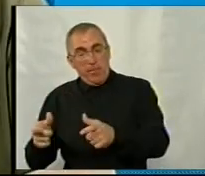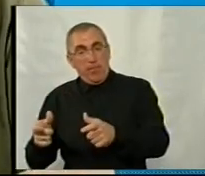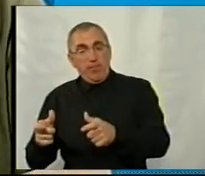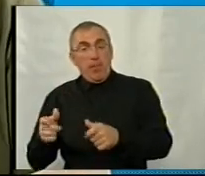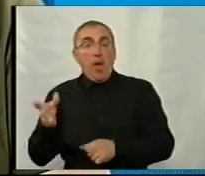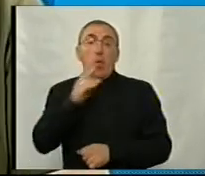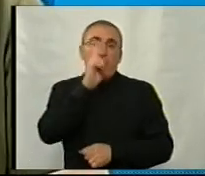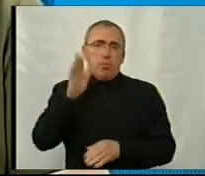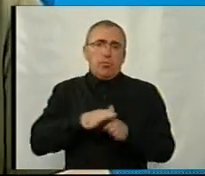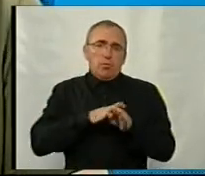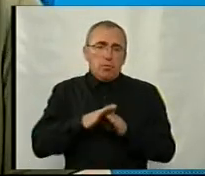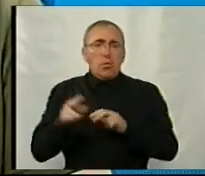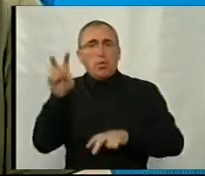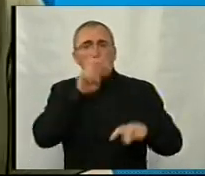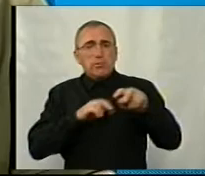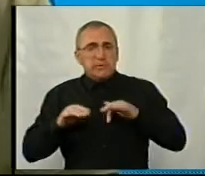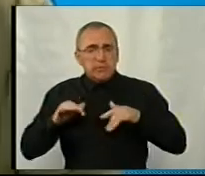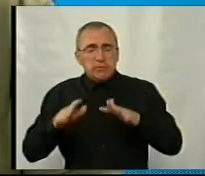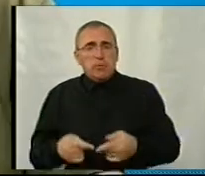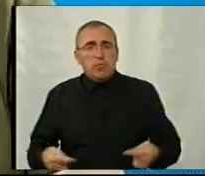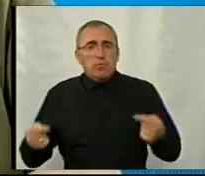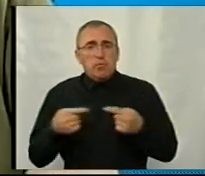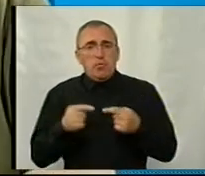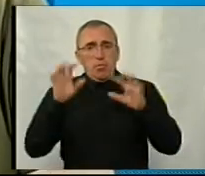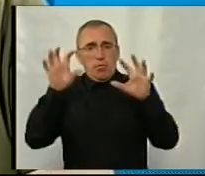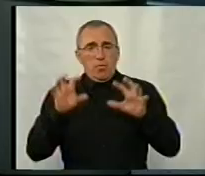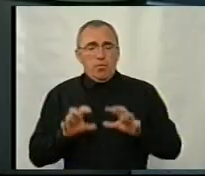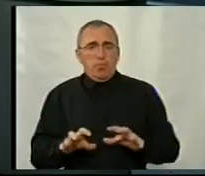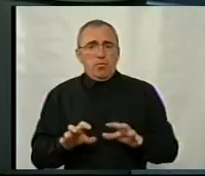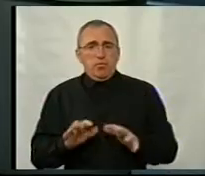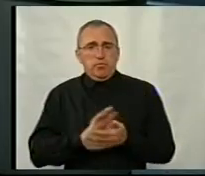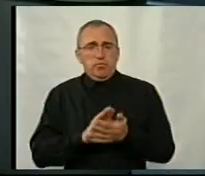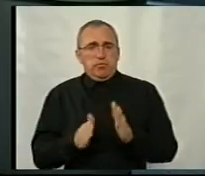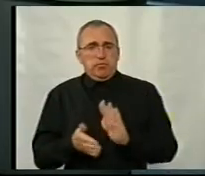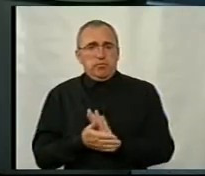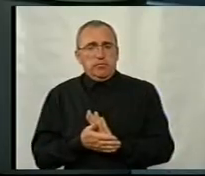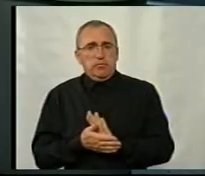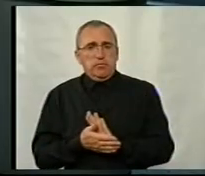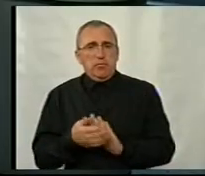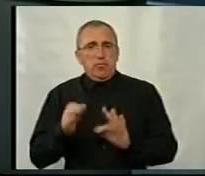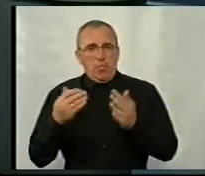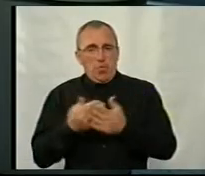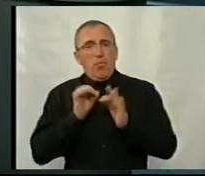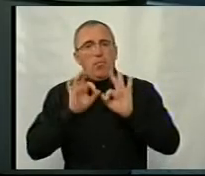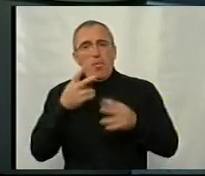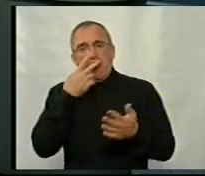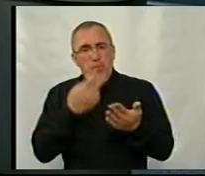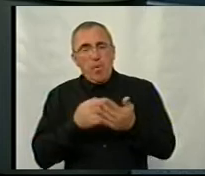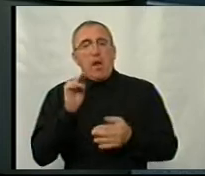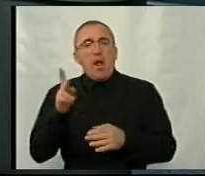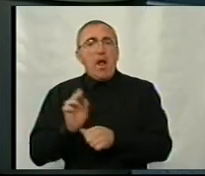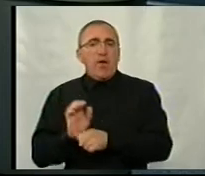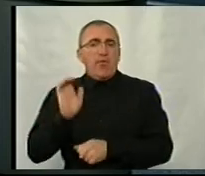будуть здійснюватись розшукові заходи в відповідності до вимог чинного законодавства. Новини вже показували, ми про це говорили, як